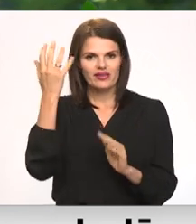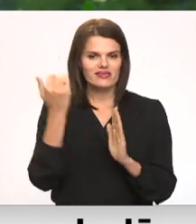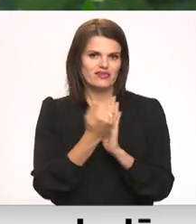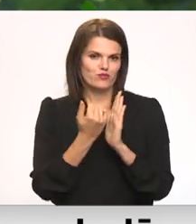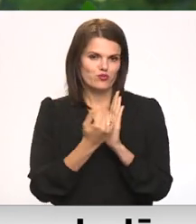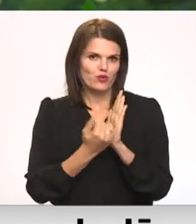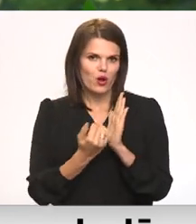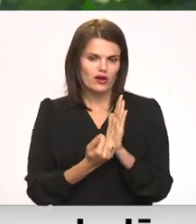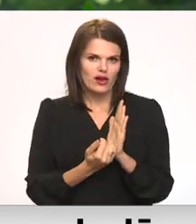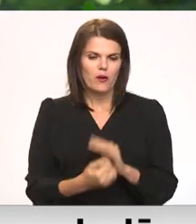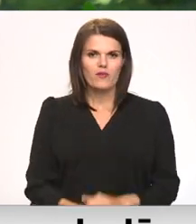Kriša Škairis, Ivor Žepītskis, Latvijas Televīze.